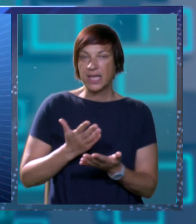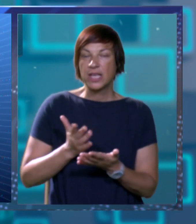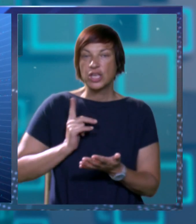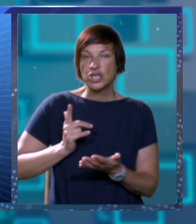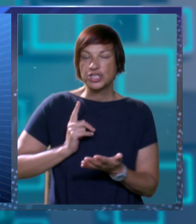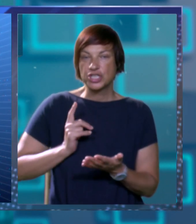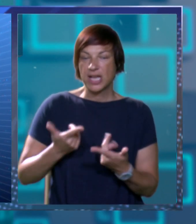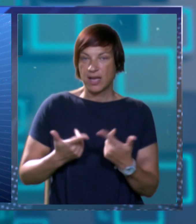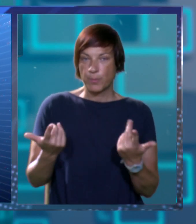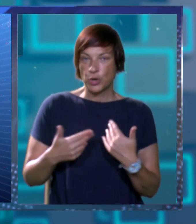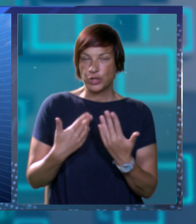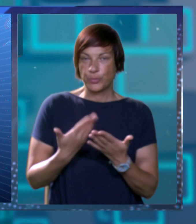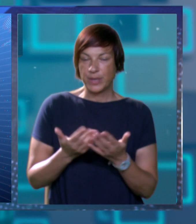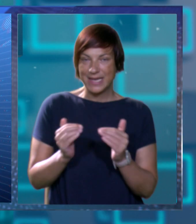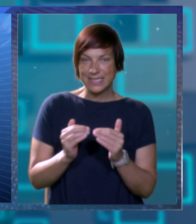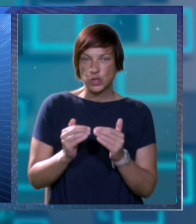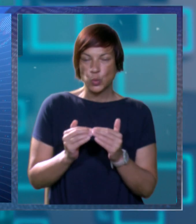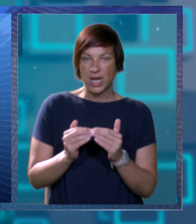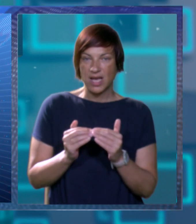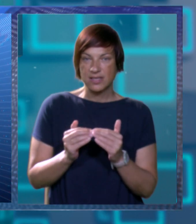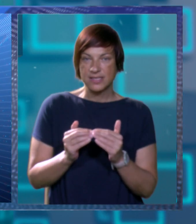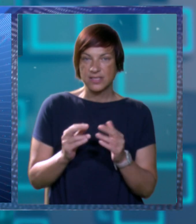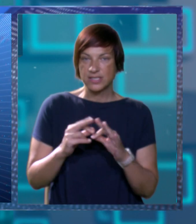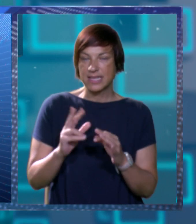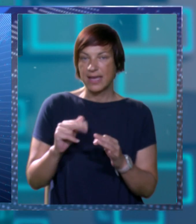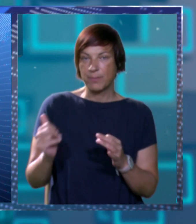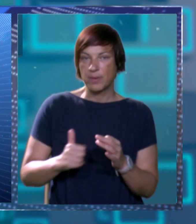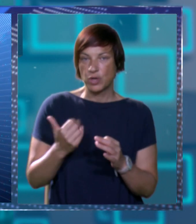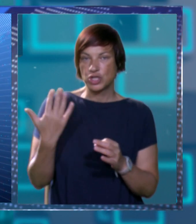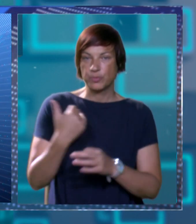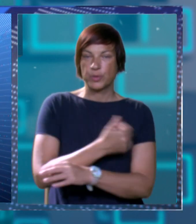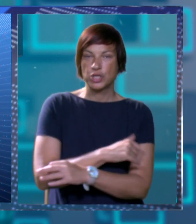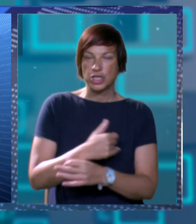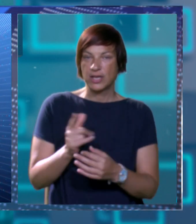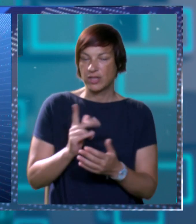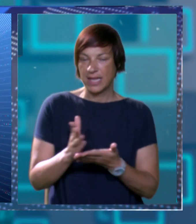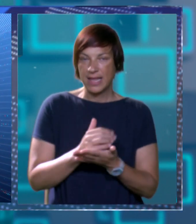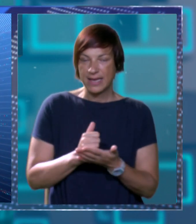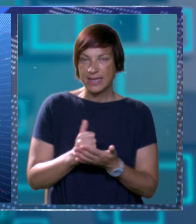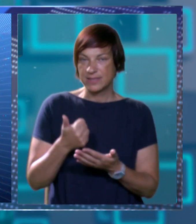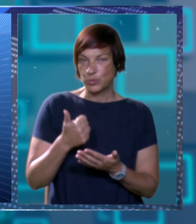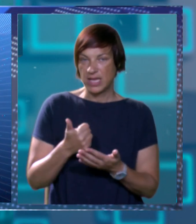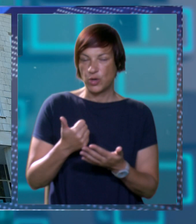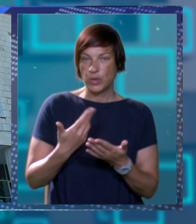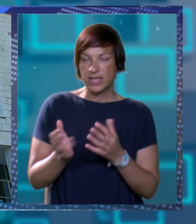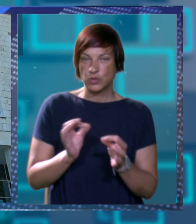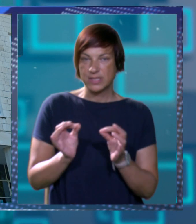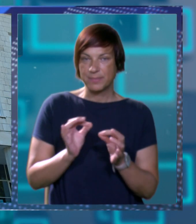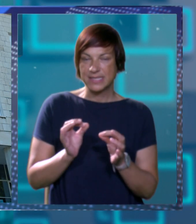čekamo njihovo odobrenje, odnosno suglasnost, a imamo još od prošle godine ne ispunjeno jednu